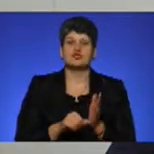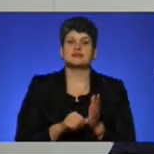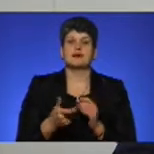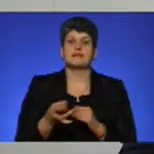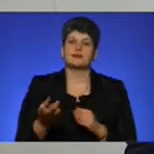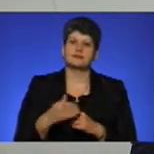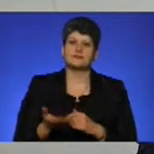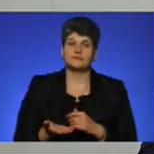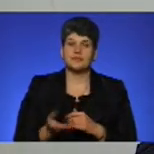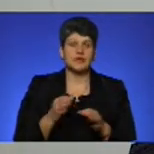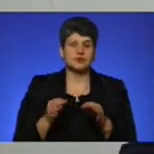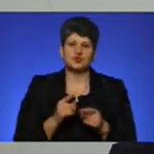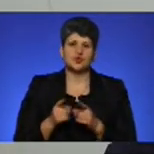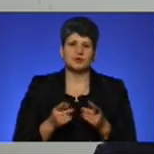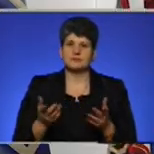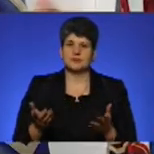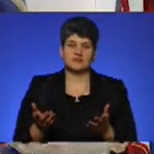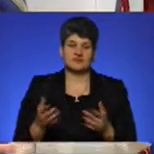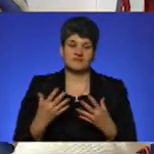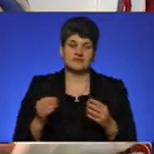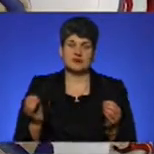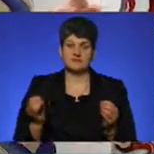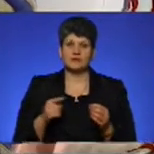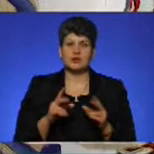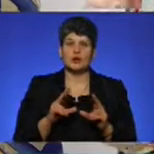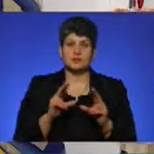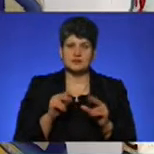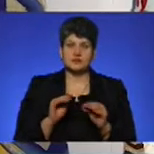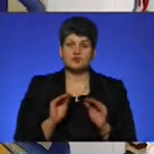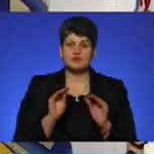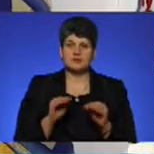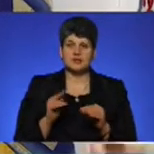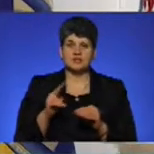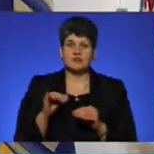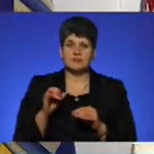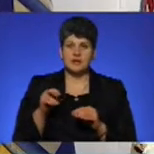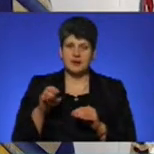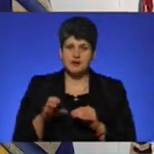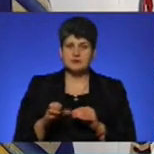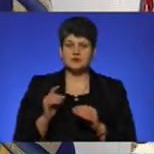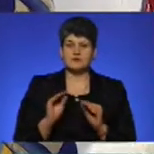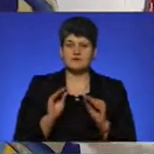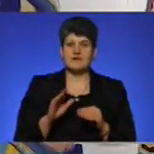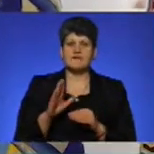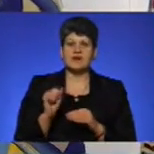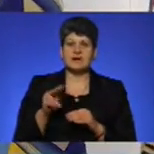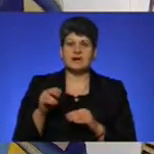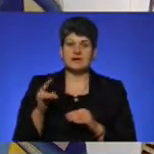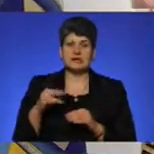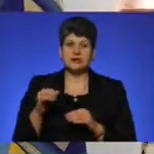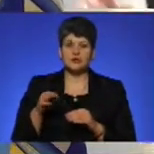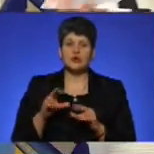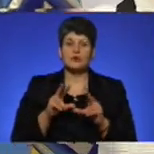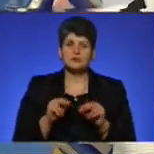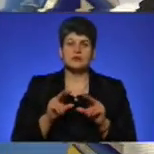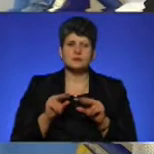І нічого не збириться з того. Ось і все. Вони обіцяли, що вони встановлять GPS-трекери, що вони встановлять валітатори, Вони це всі обіцяли,